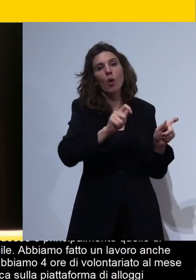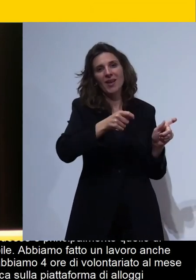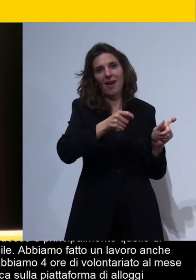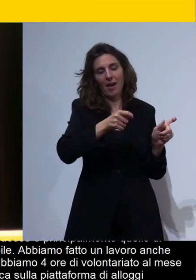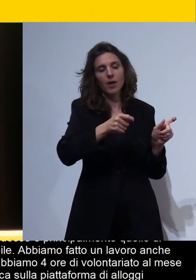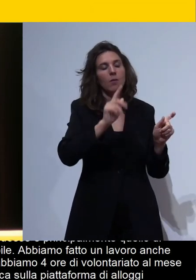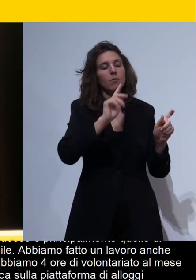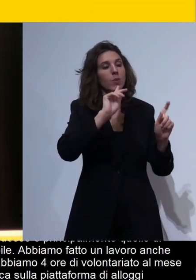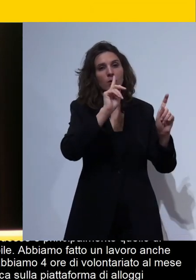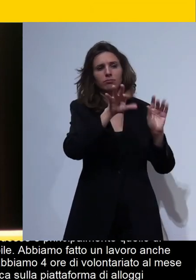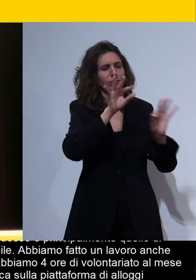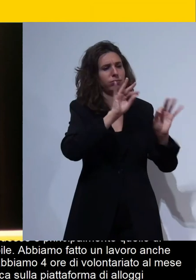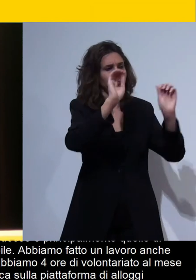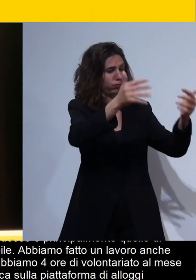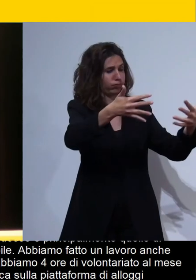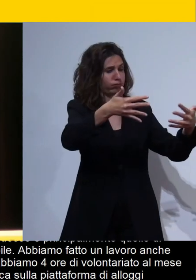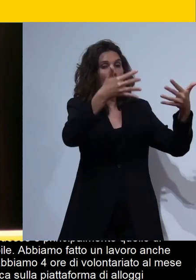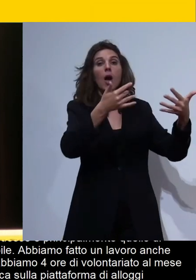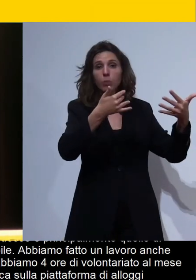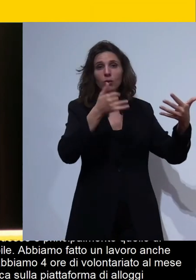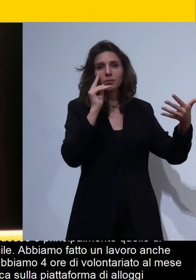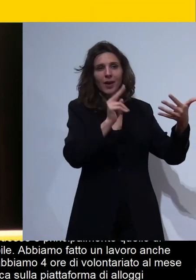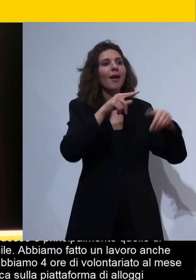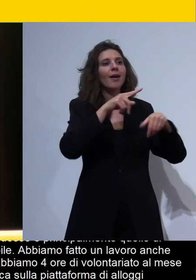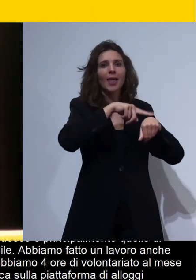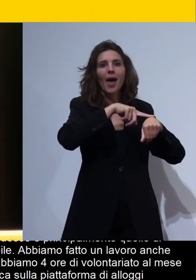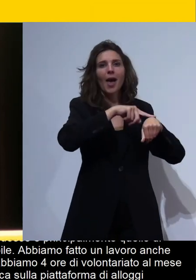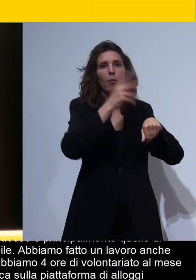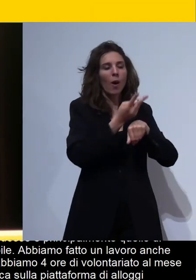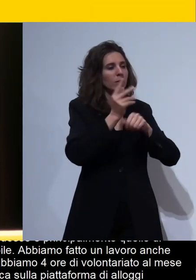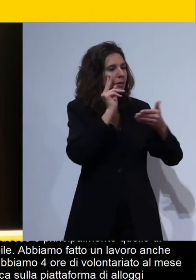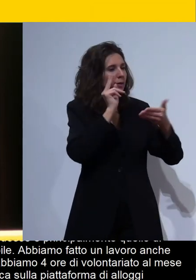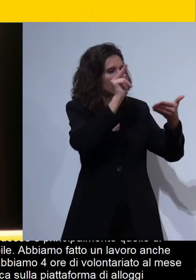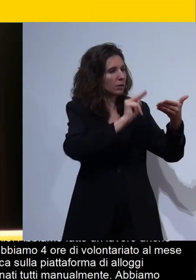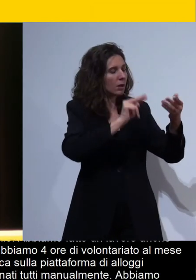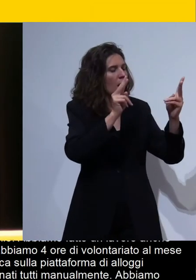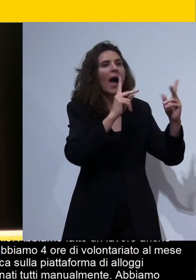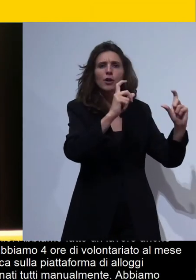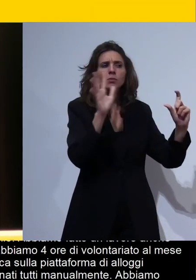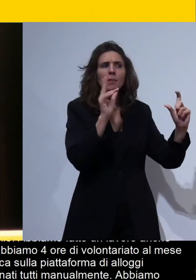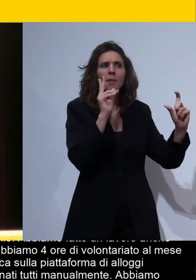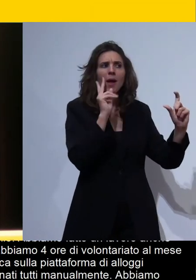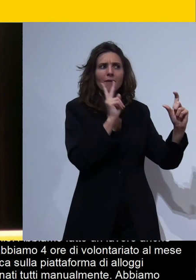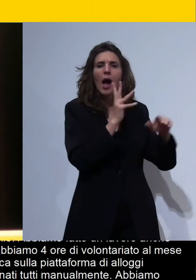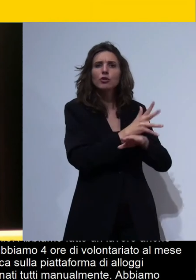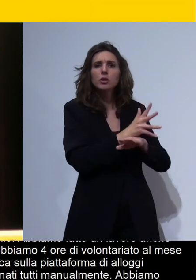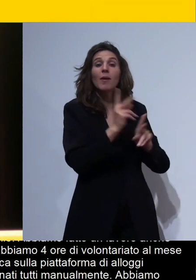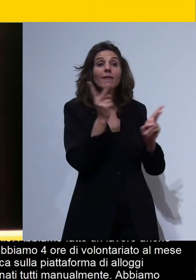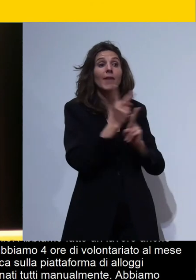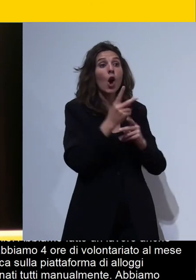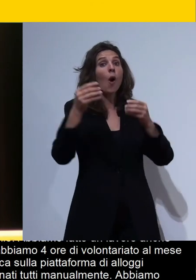manualmente e abbiamo trovato tantissimi alloggi bellissimi che erano accessibili dalle foto ma che non avevano inserito le